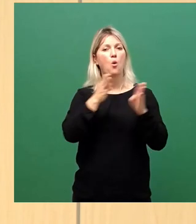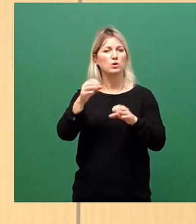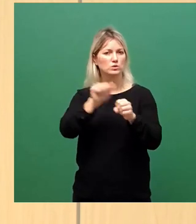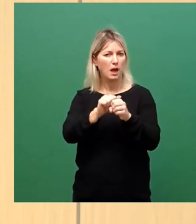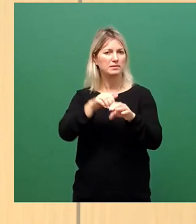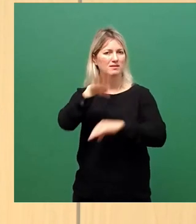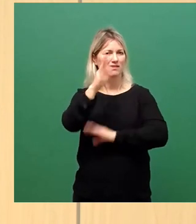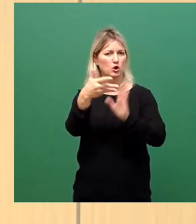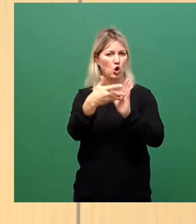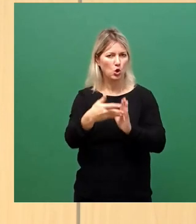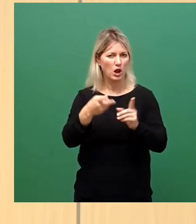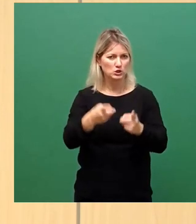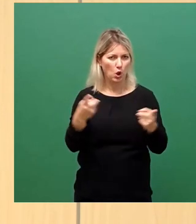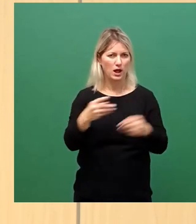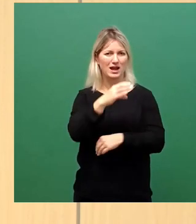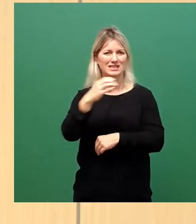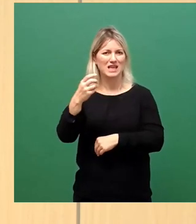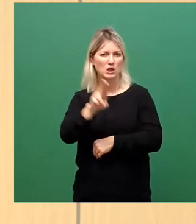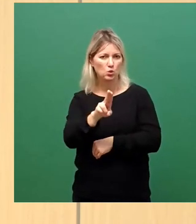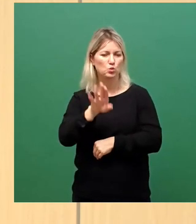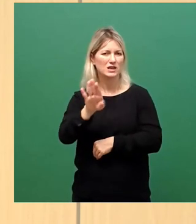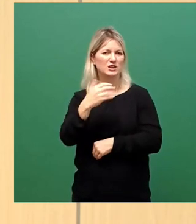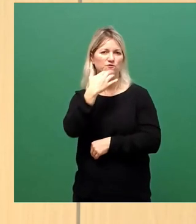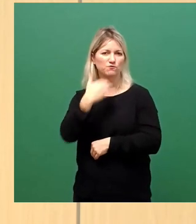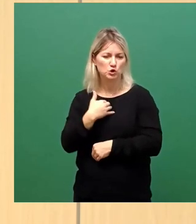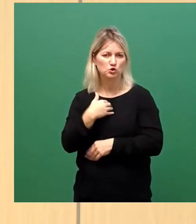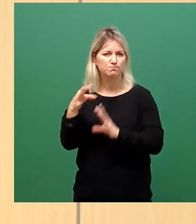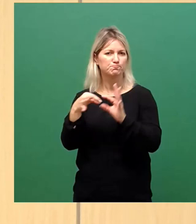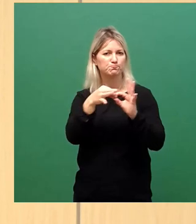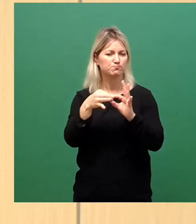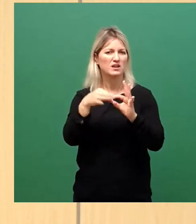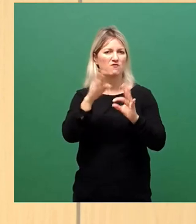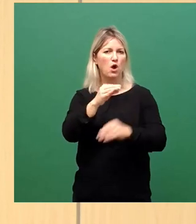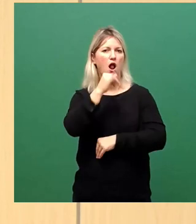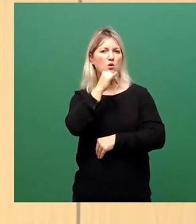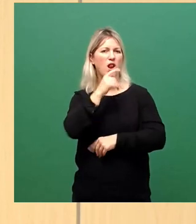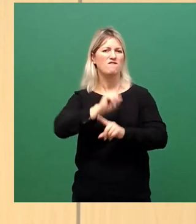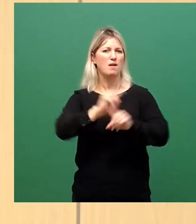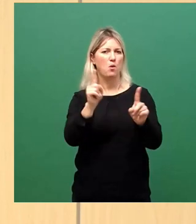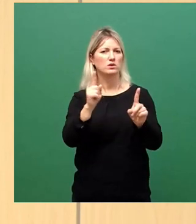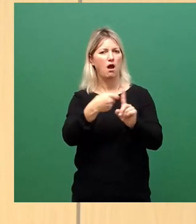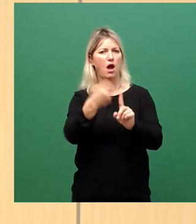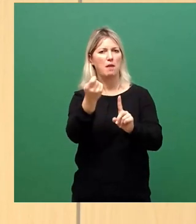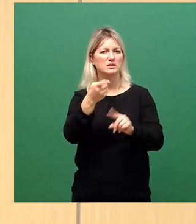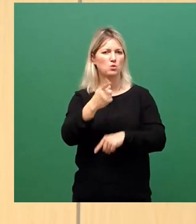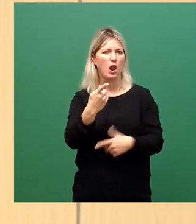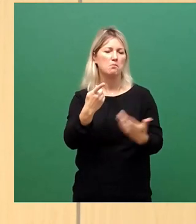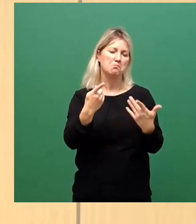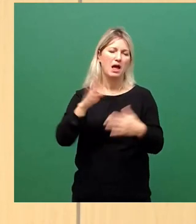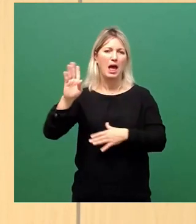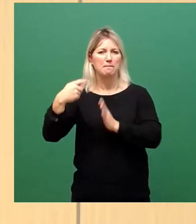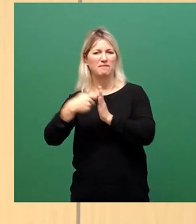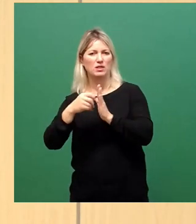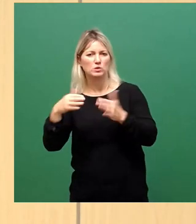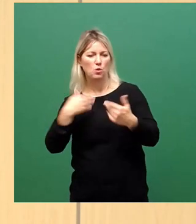Die CDU möchte dort gern diesen Bezug auch zum Alkoholverbot raushaben. Kann man unterschiedlich bewerten. Ich halte kritisch, gerade in